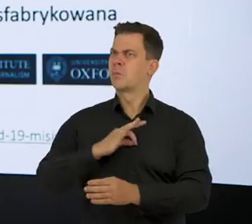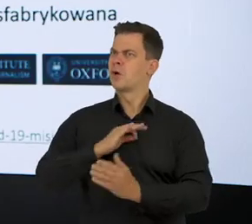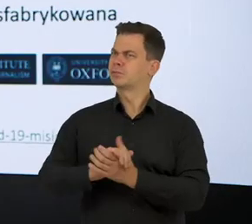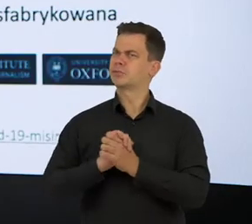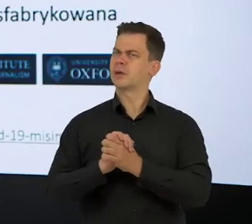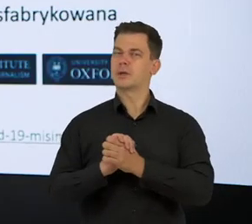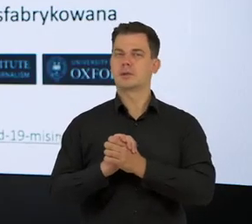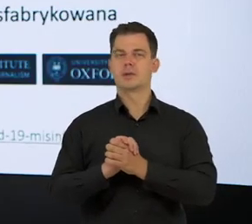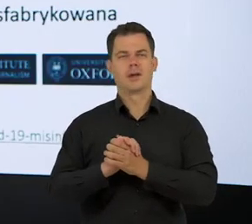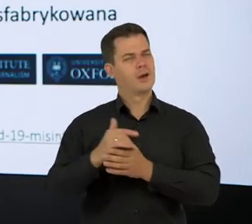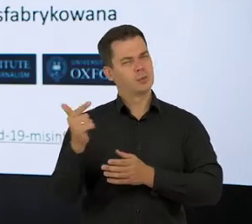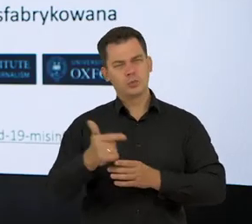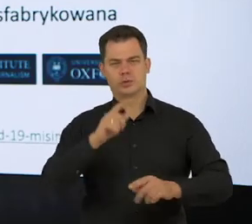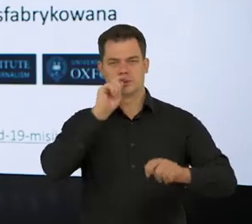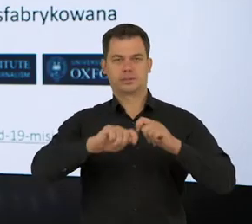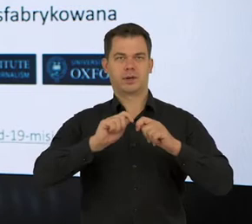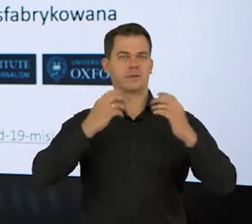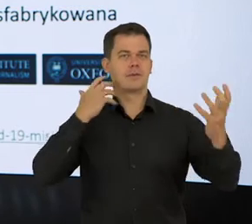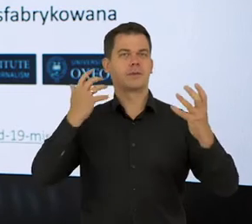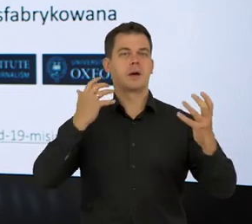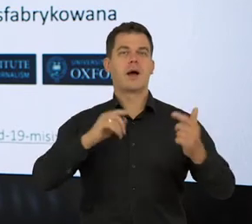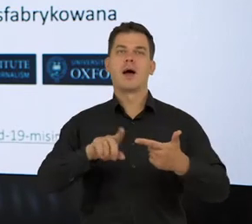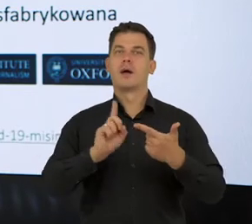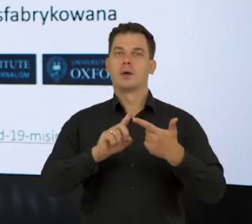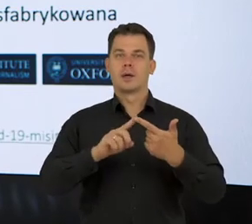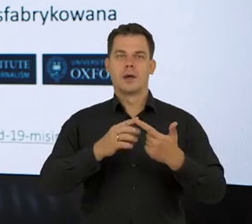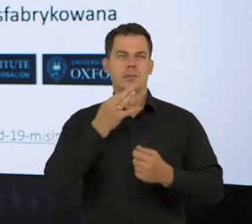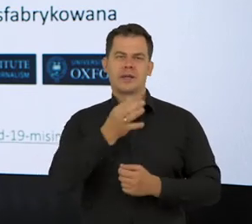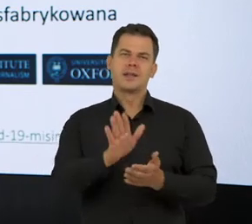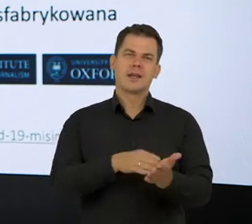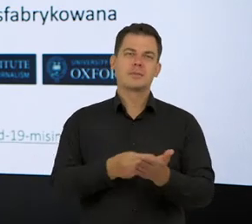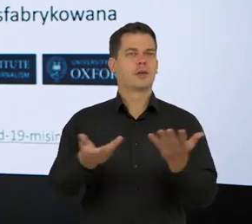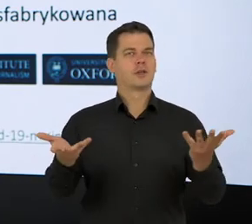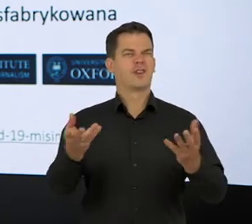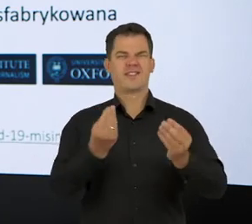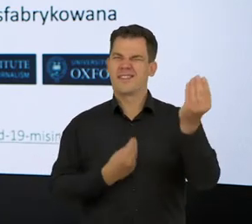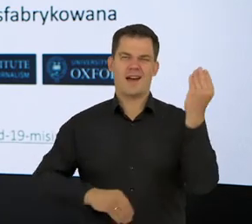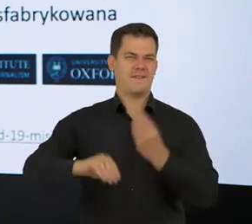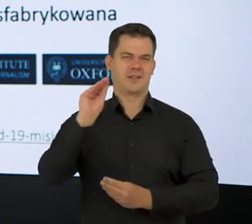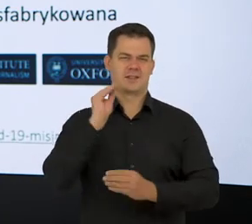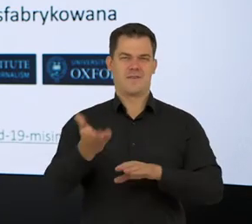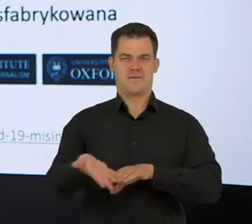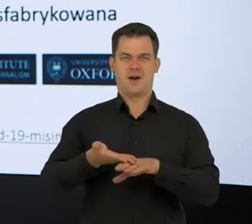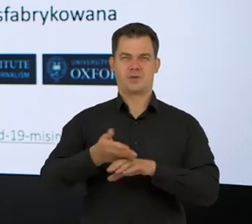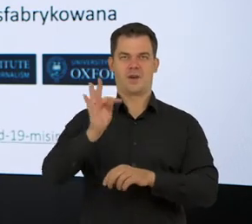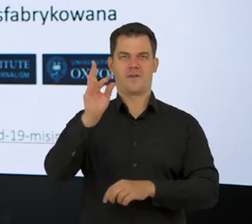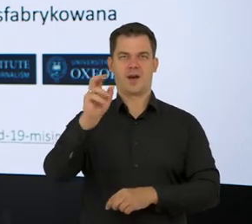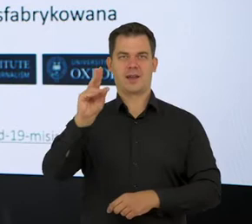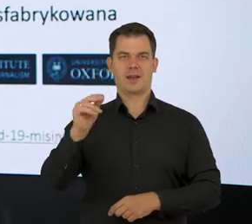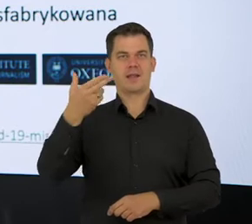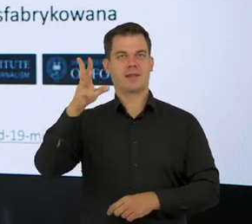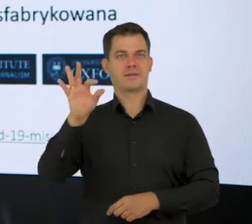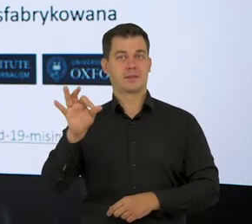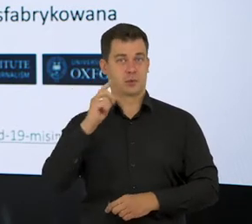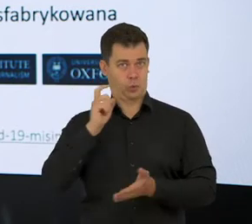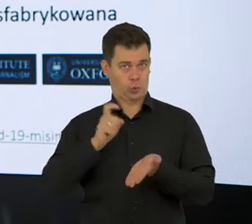powinniśmy weryfikować informacje. I teraz pytanie, w którym medium społecznościowym najwięcej tych fake newsów się pojawi? Ja bym tak